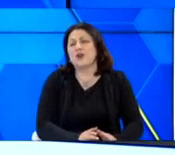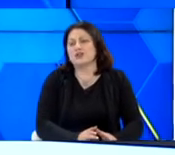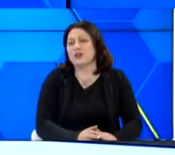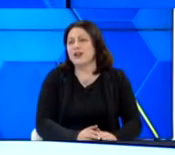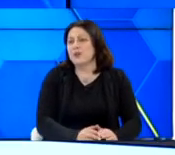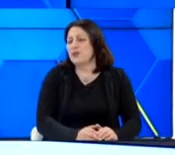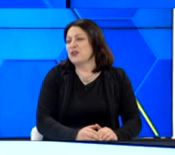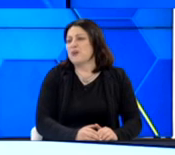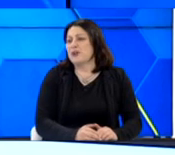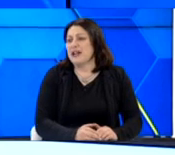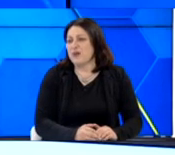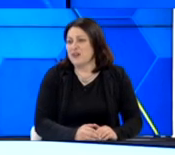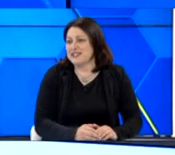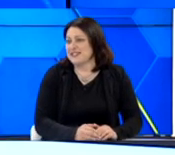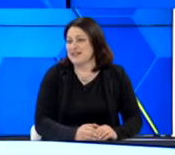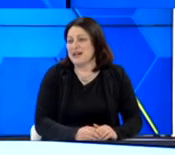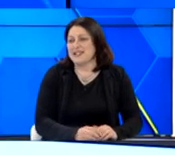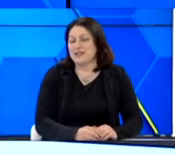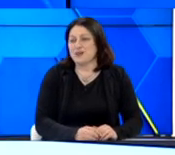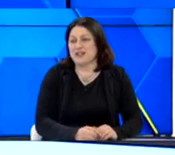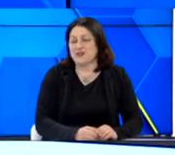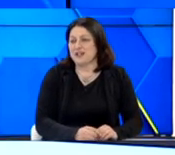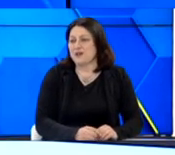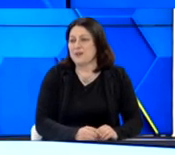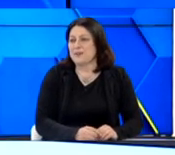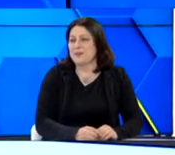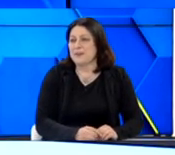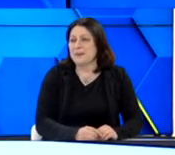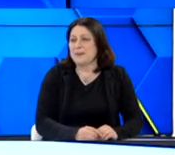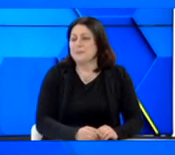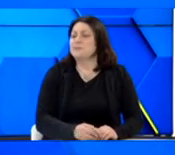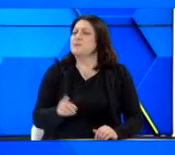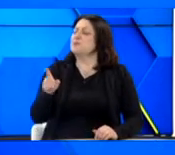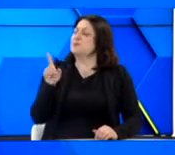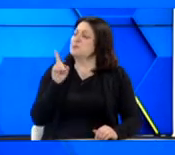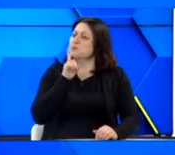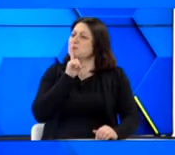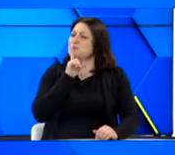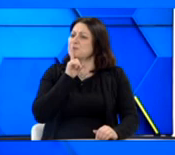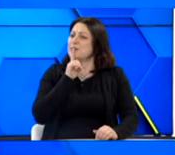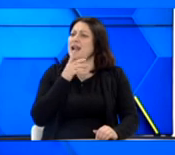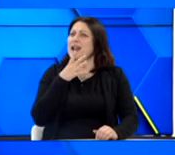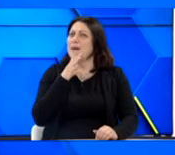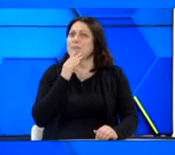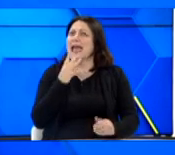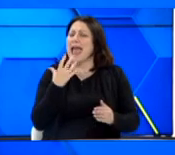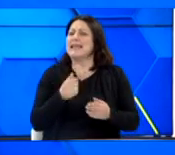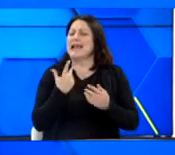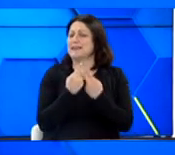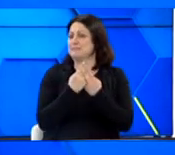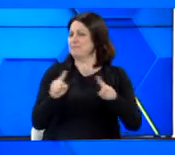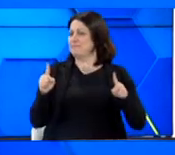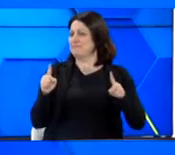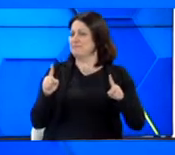ακόντων. Μόνο η απώλεια ακόηση υπάρχει. Τίποτα διαφορετικό. Έχει όμως ιδιαίτερα χαρακτηριστικά. Και